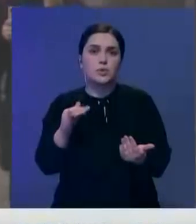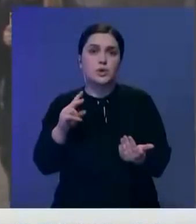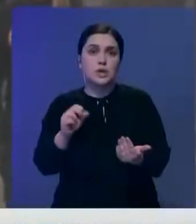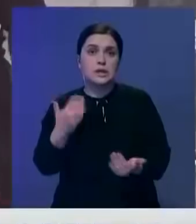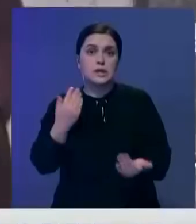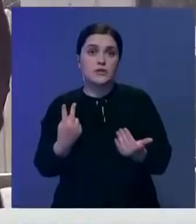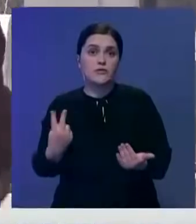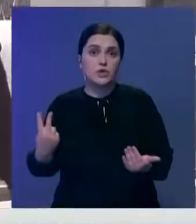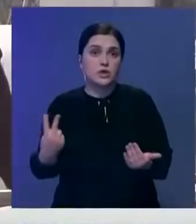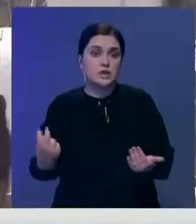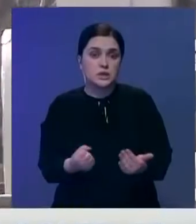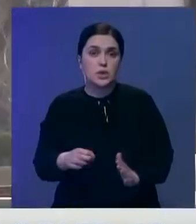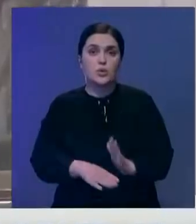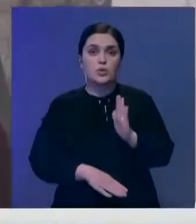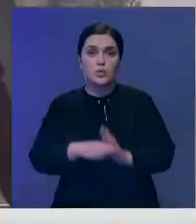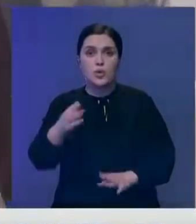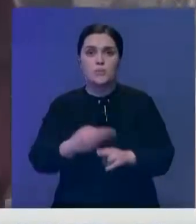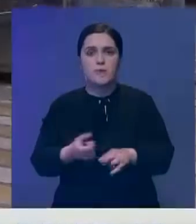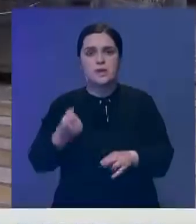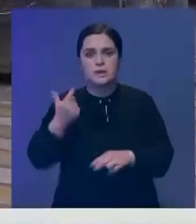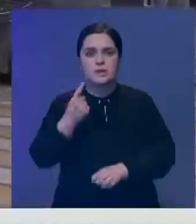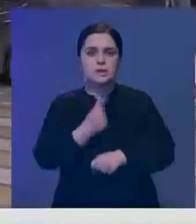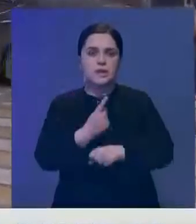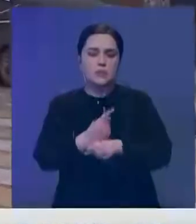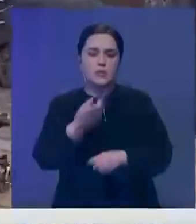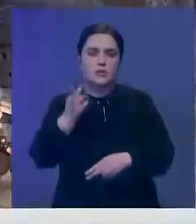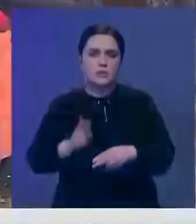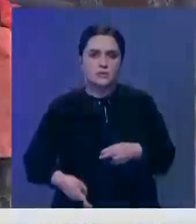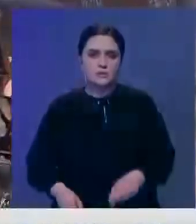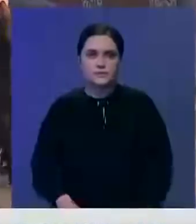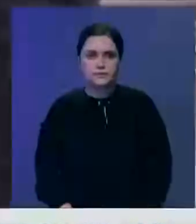недель ситуация с инфекцией стабилизируется, то некоторые ограничения могут снять.